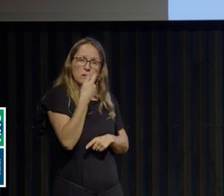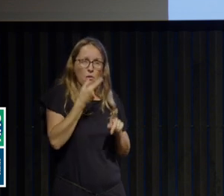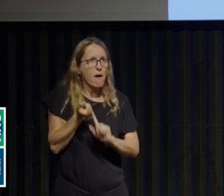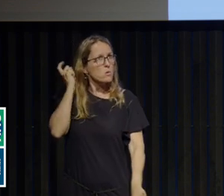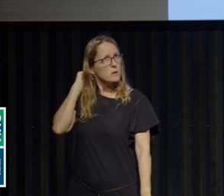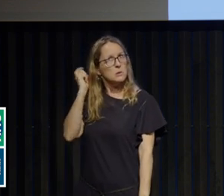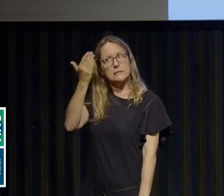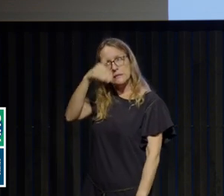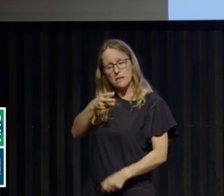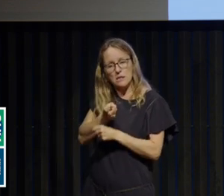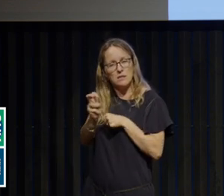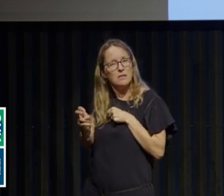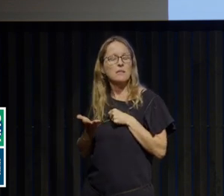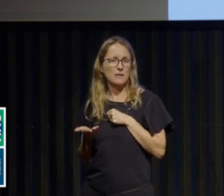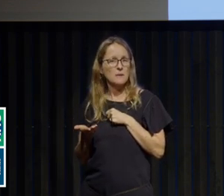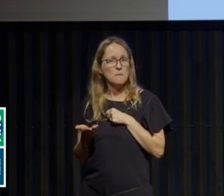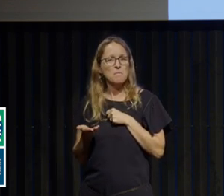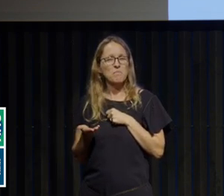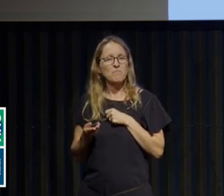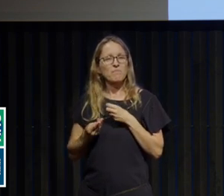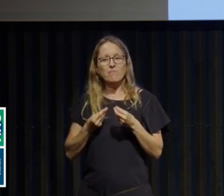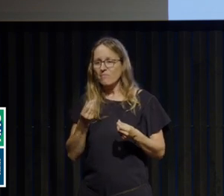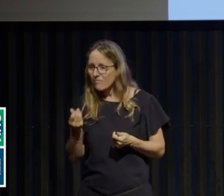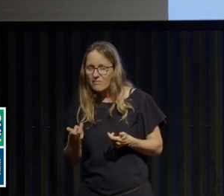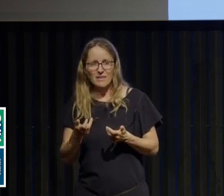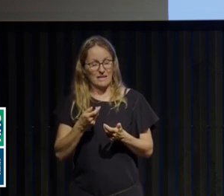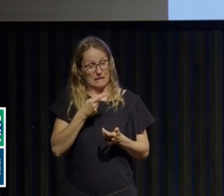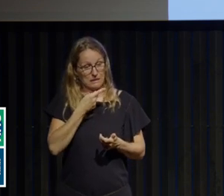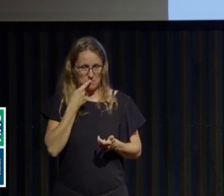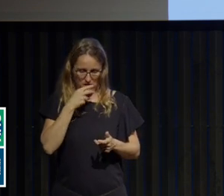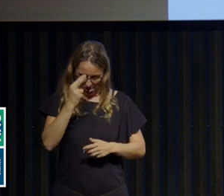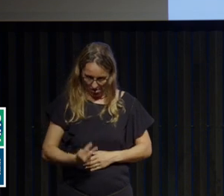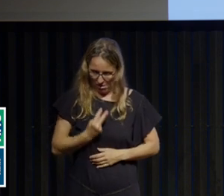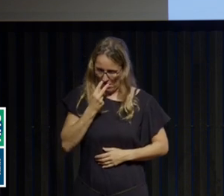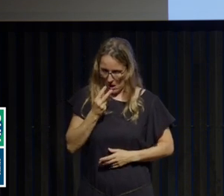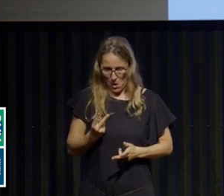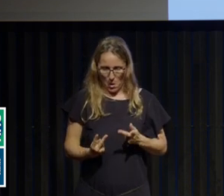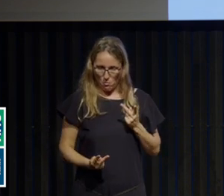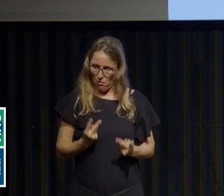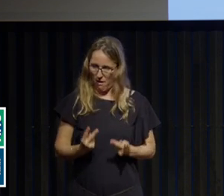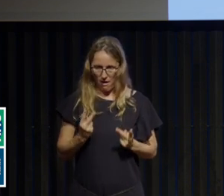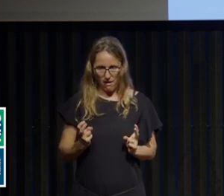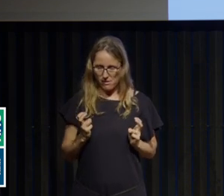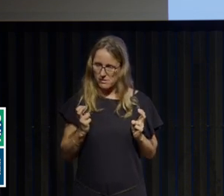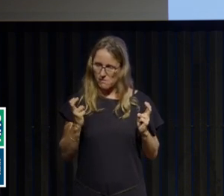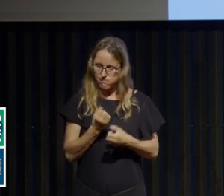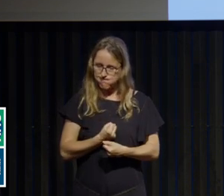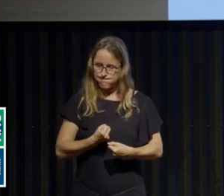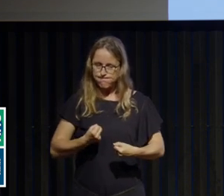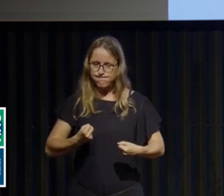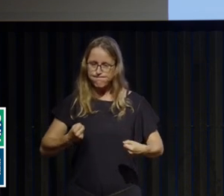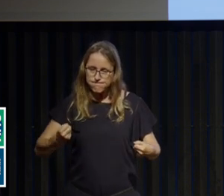patientes qui fait que souvent, voilà, c'est reprendre du poids, c'est un petit peu le risque de tomber dans un comportement